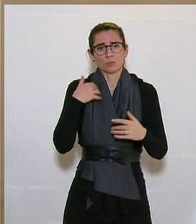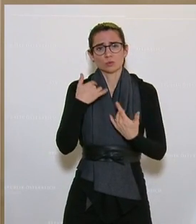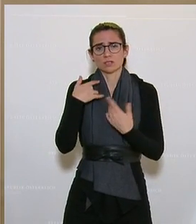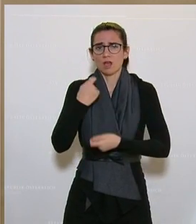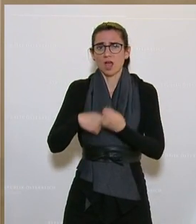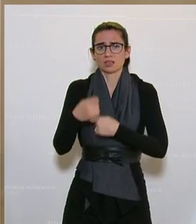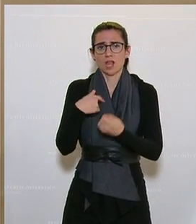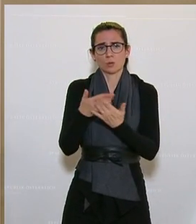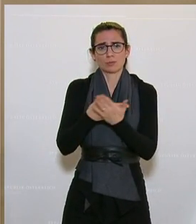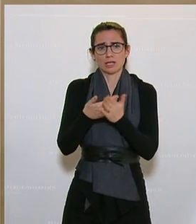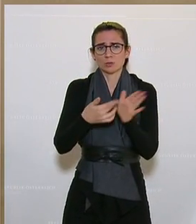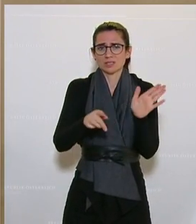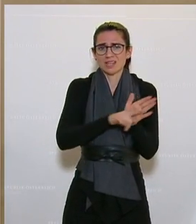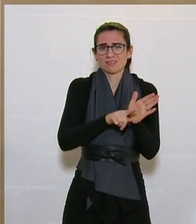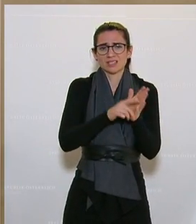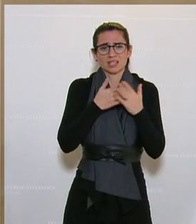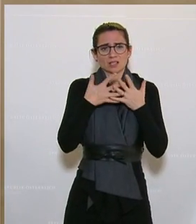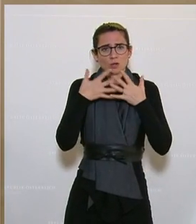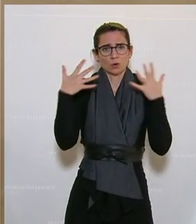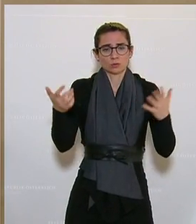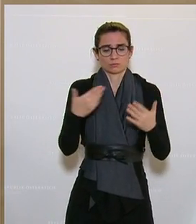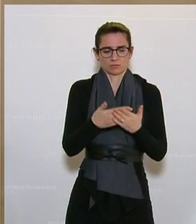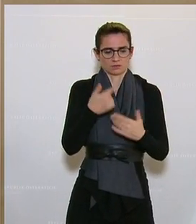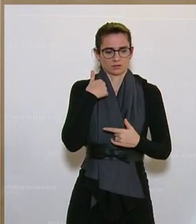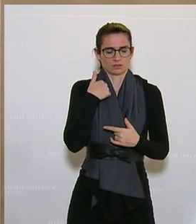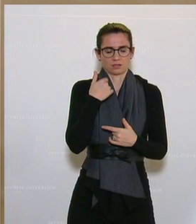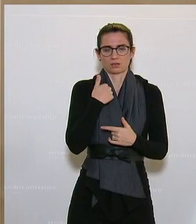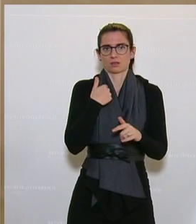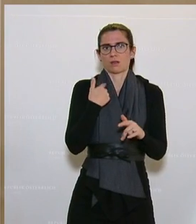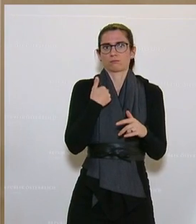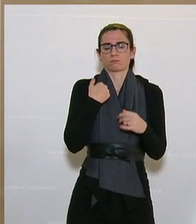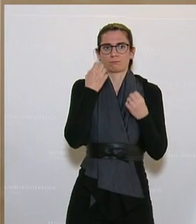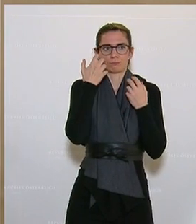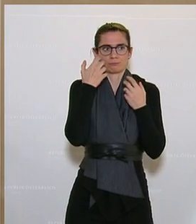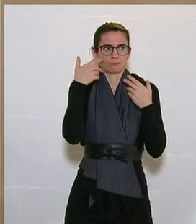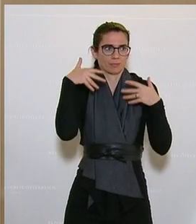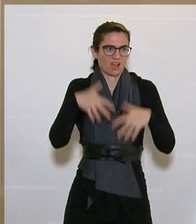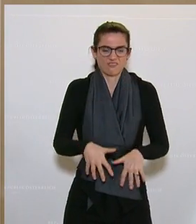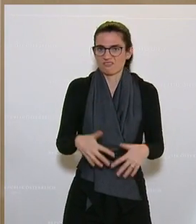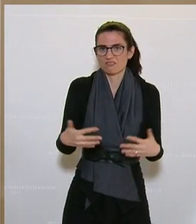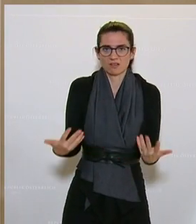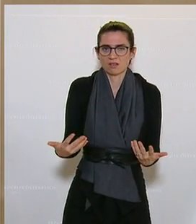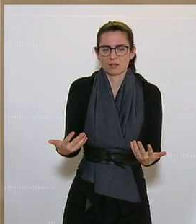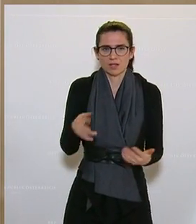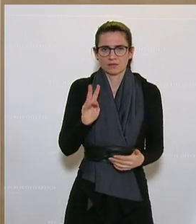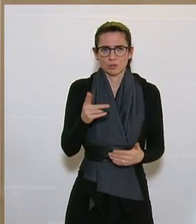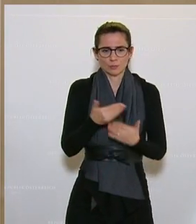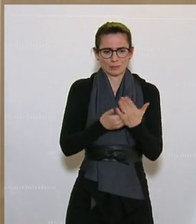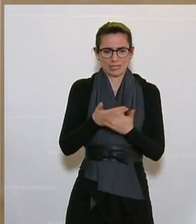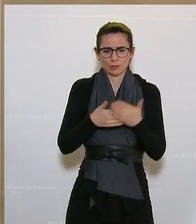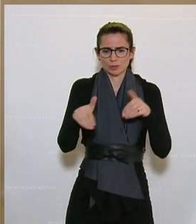Bildungsdefizite sind. Es lässt mich wirklich staunen. Und warum? Weil das